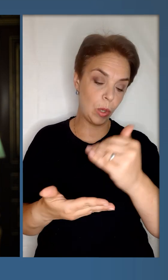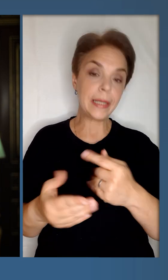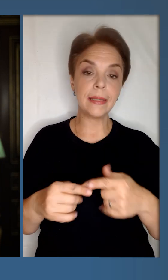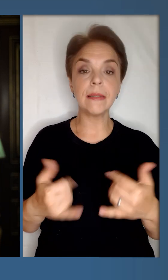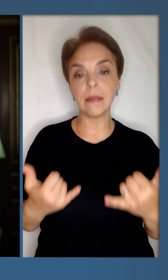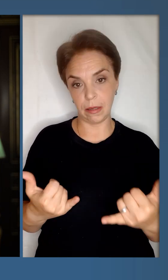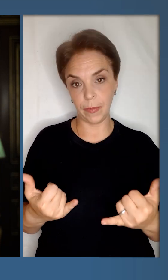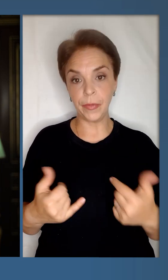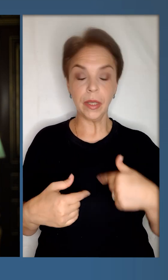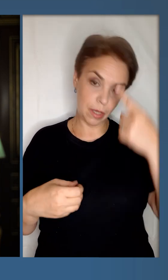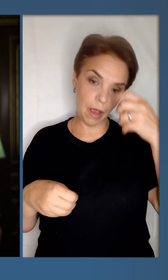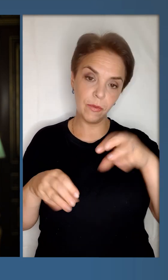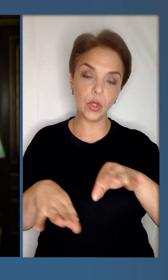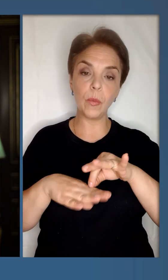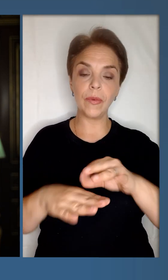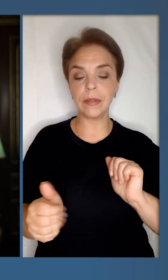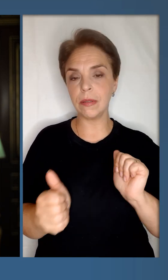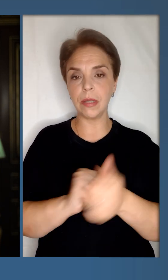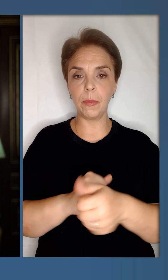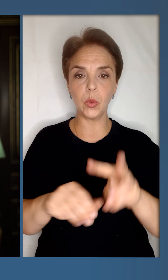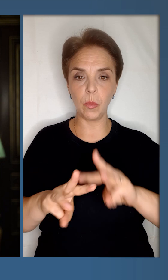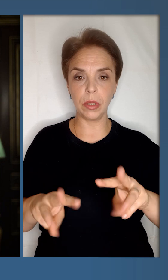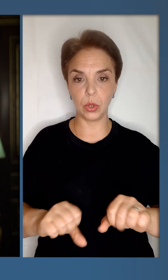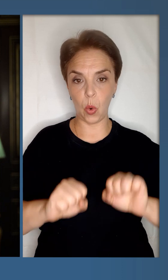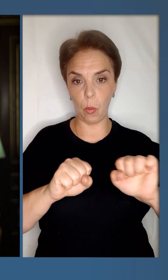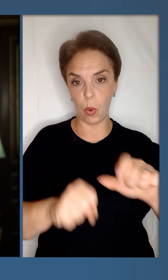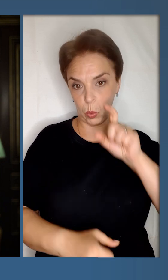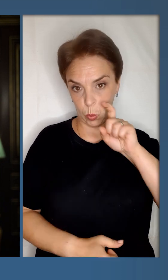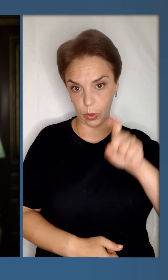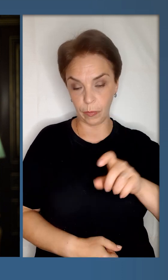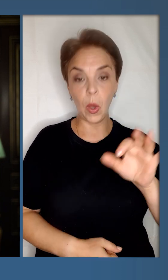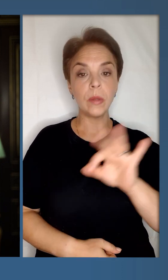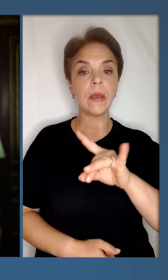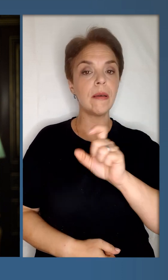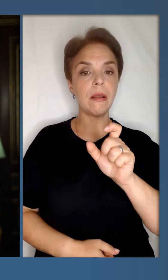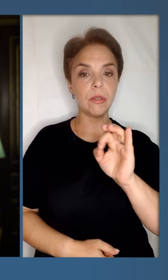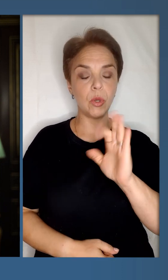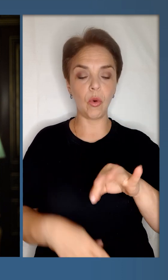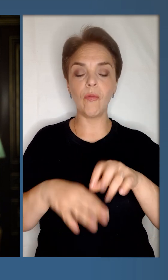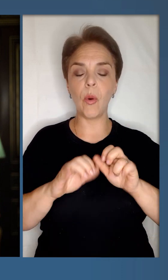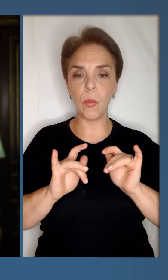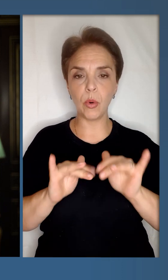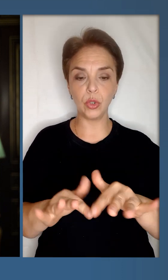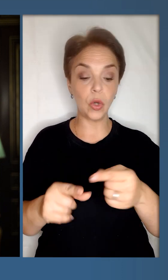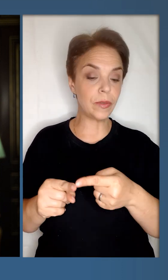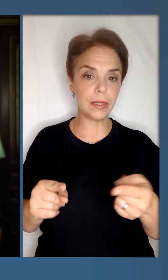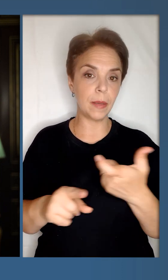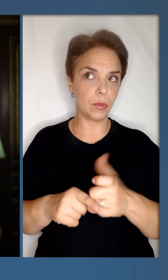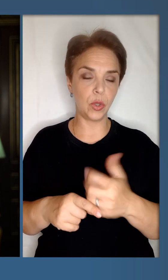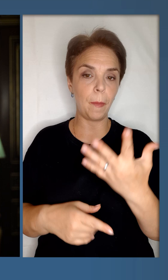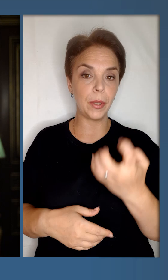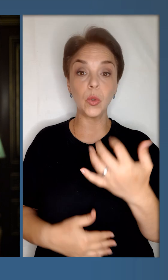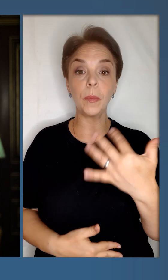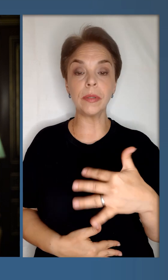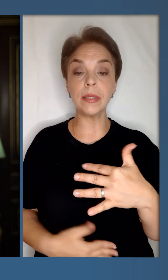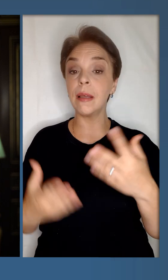окреслити це зараз. Я вирішив провести заміну міністра оборони України. Олексій Резніков пройшов ці